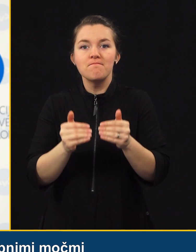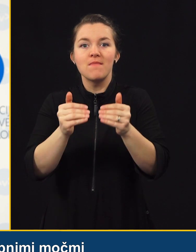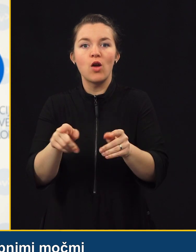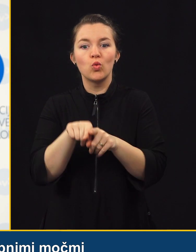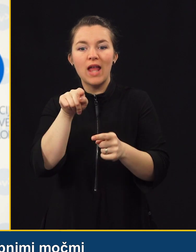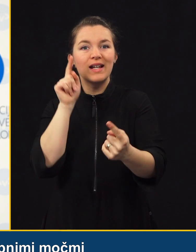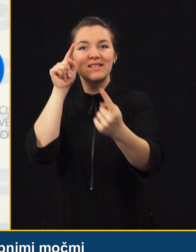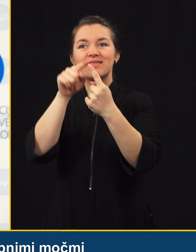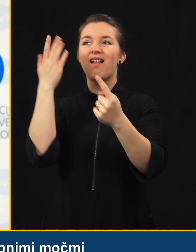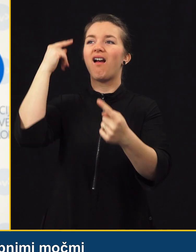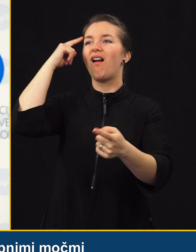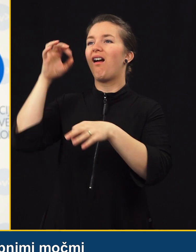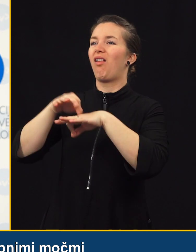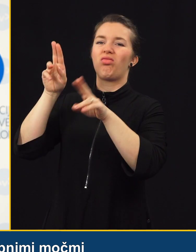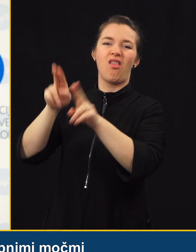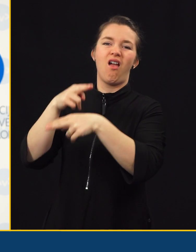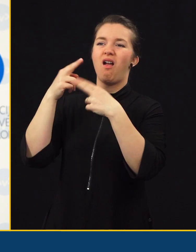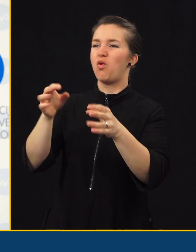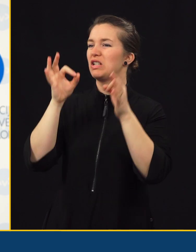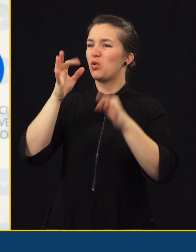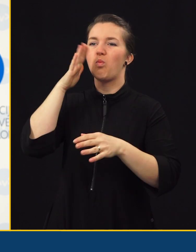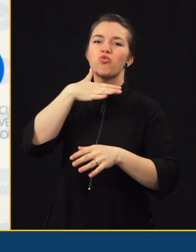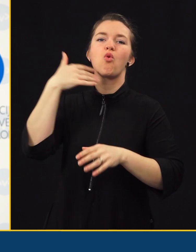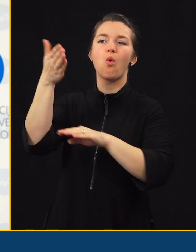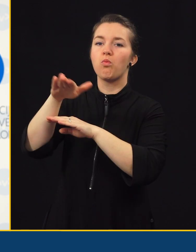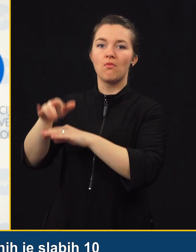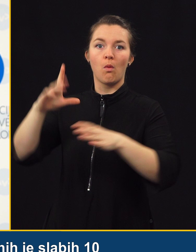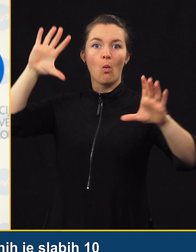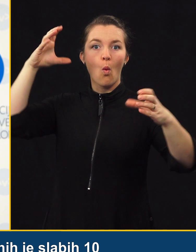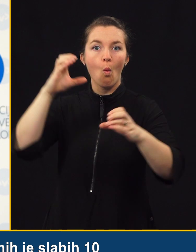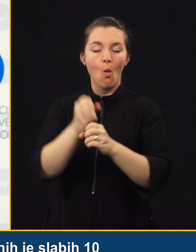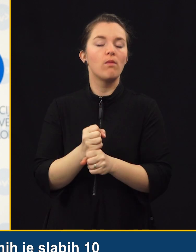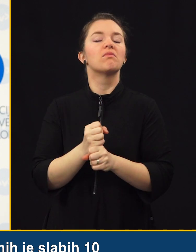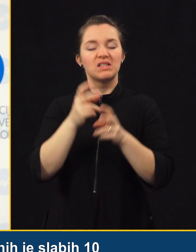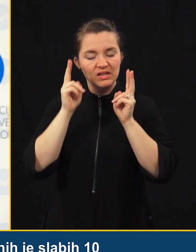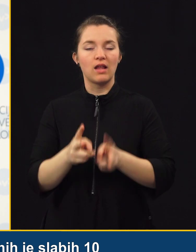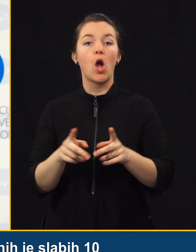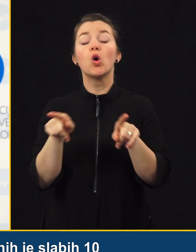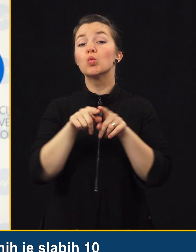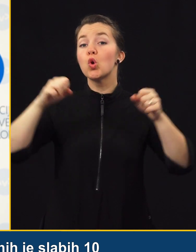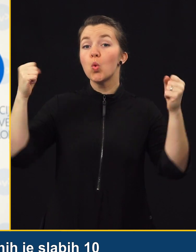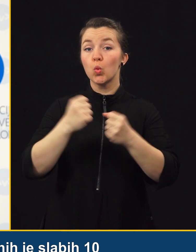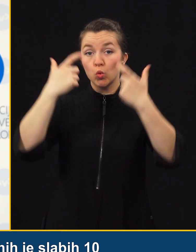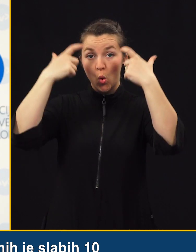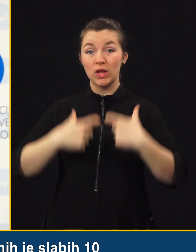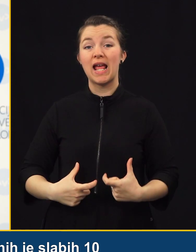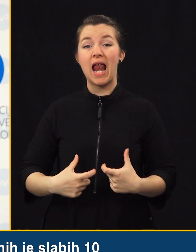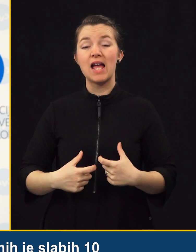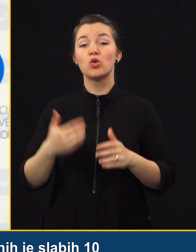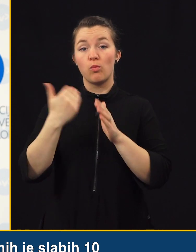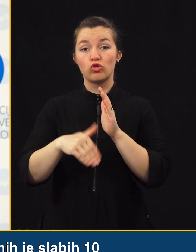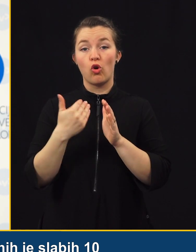tudi take cilje, ki so se zdeli v časih ne mogoče. Tudi hudo telesno poškodovanih je slabih